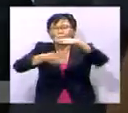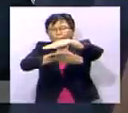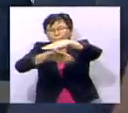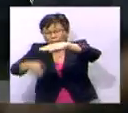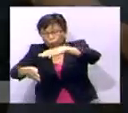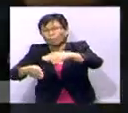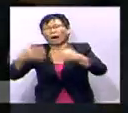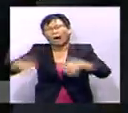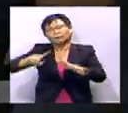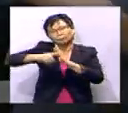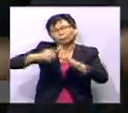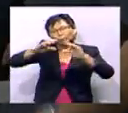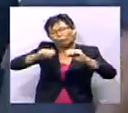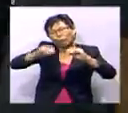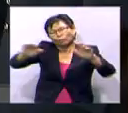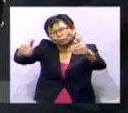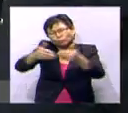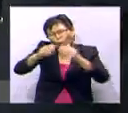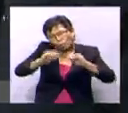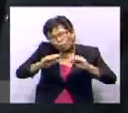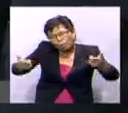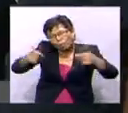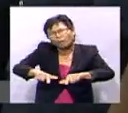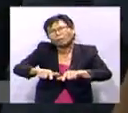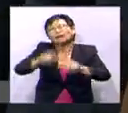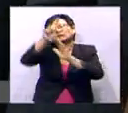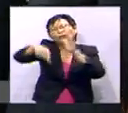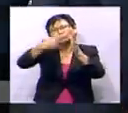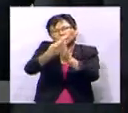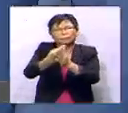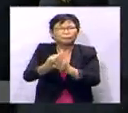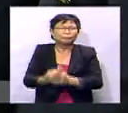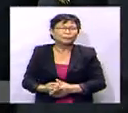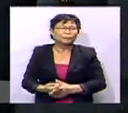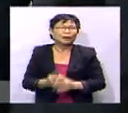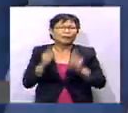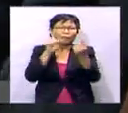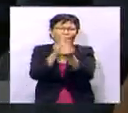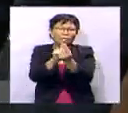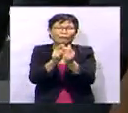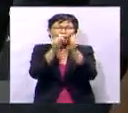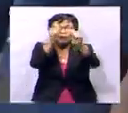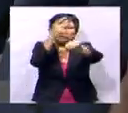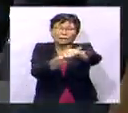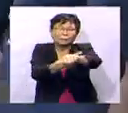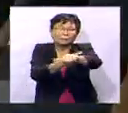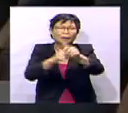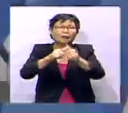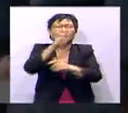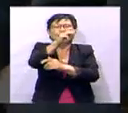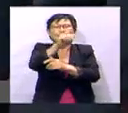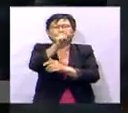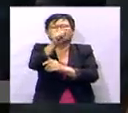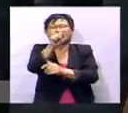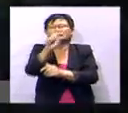sebelum memulakan mesyuarat tertutup yang berlangsung kira-kira sejam. Ia adalah pertemuan pertama mereka sejak Muhammad